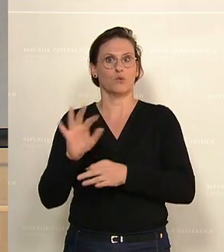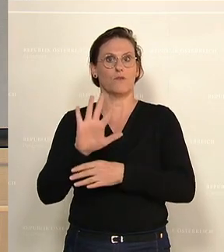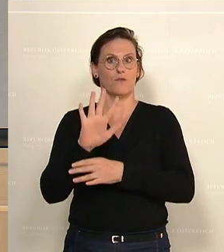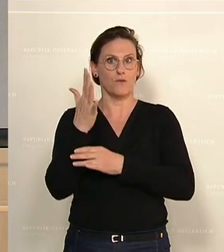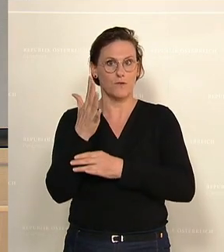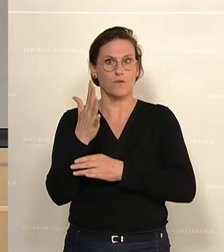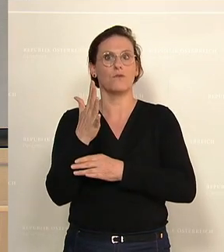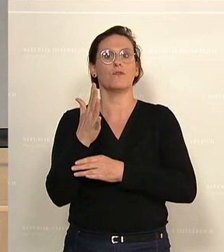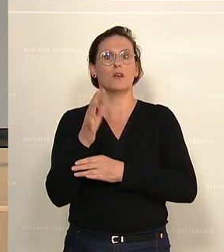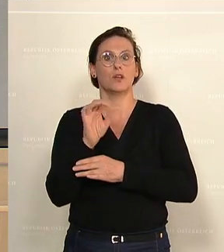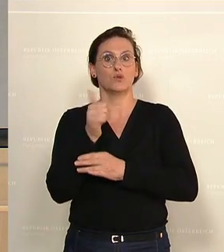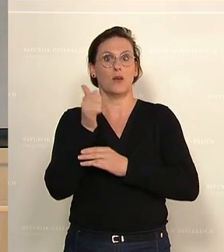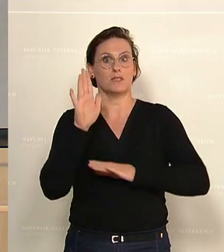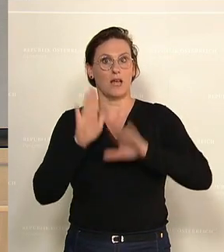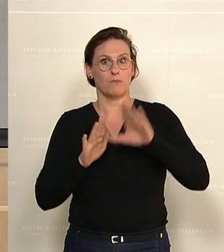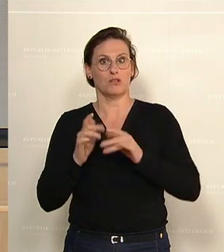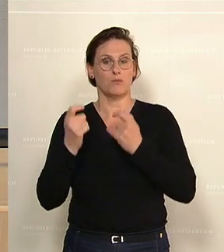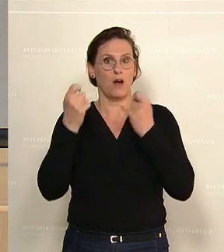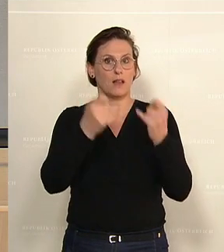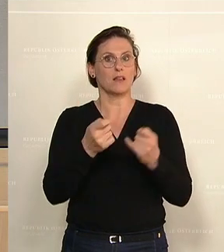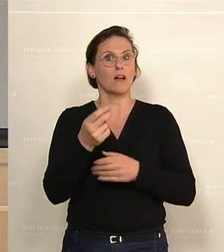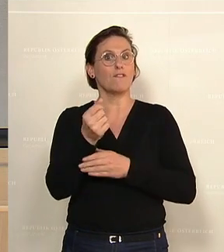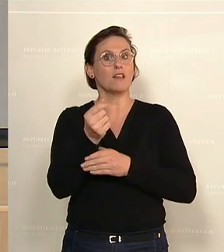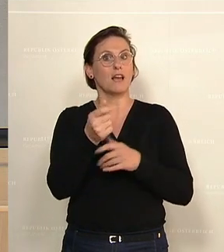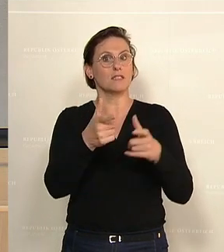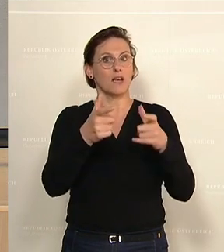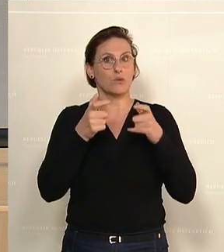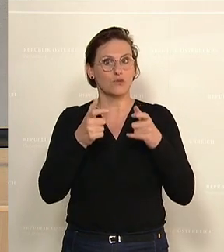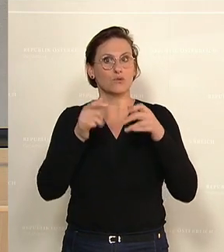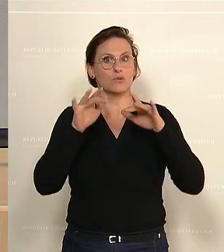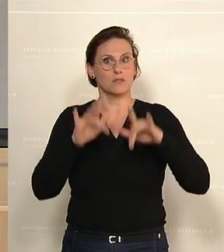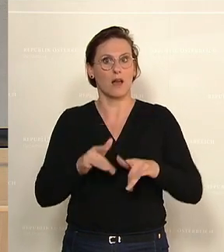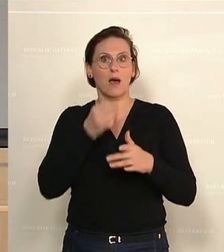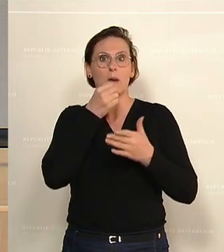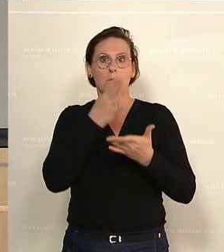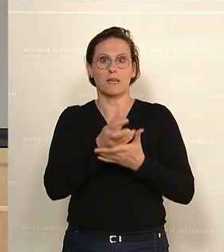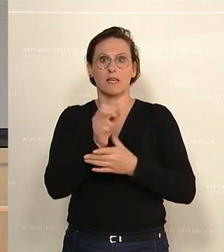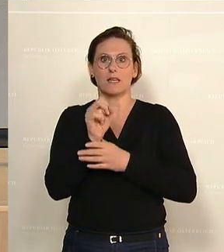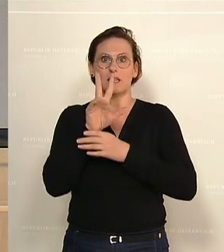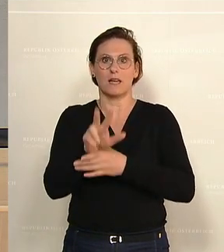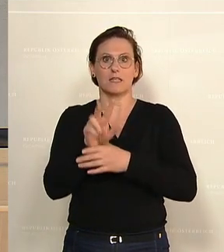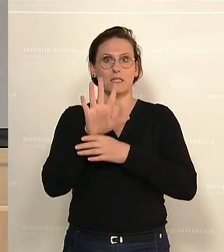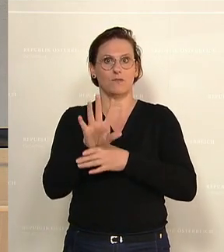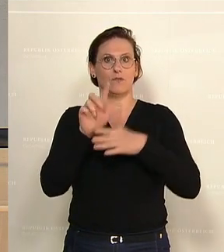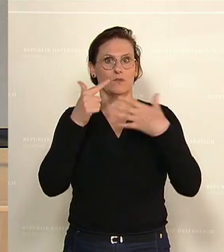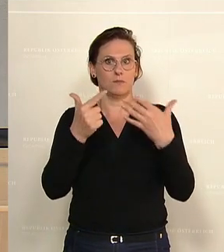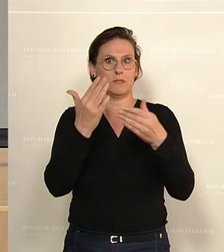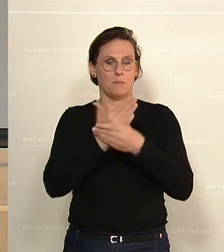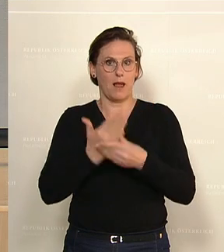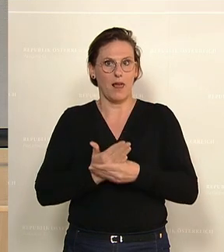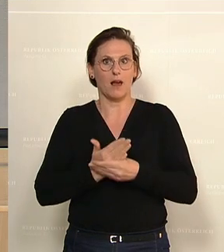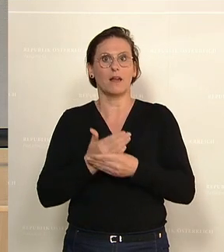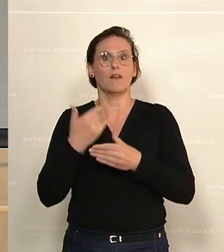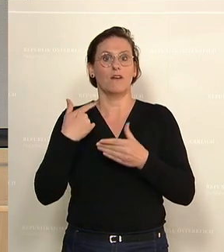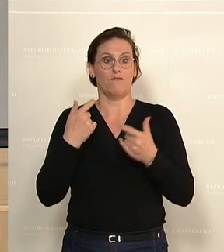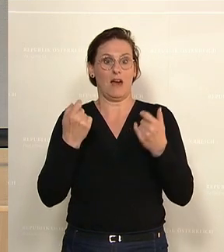Wir kommen zunächst zur Abstimmung über den Antrag des Finanzausschusses, seinen Bericht 1375 der Beilagen hinsichtlich des